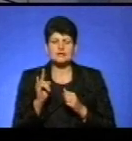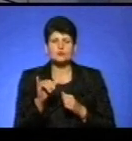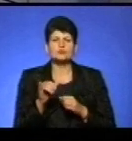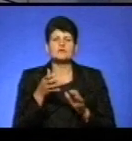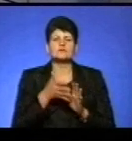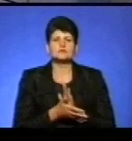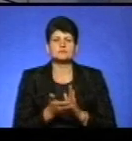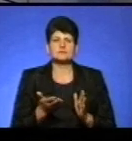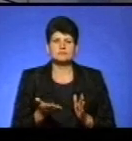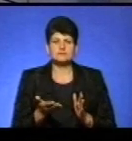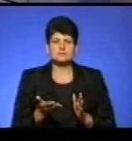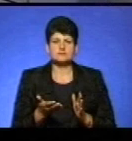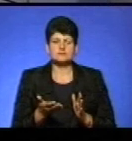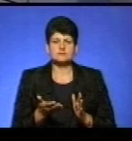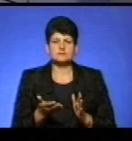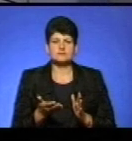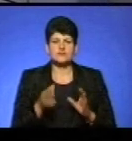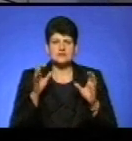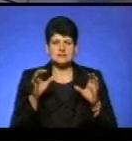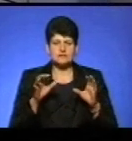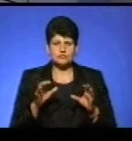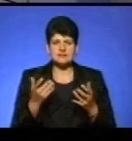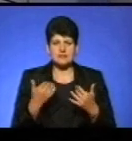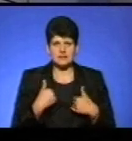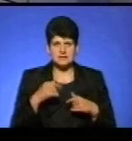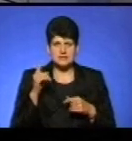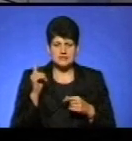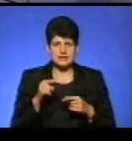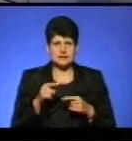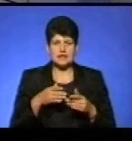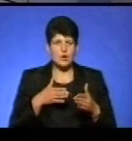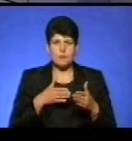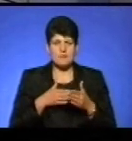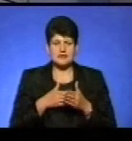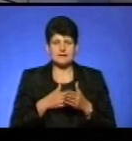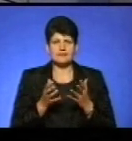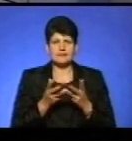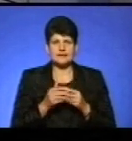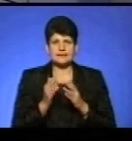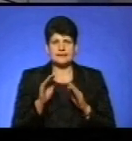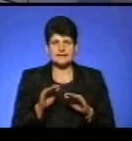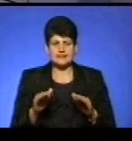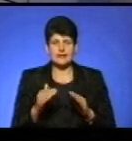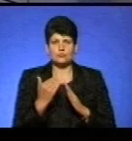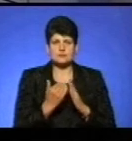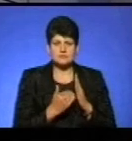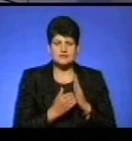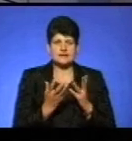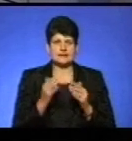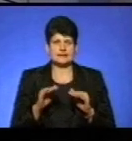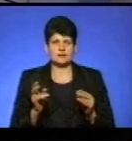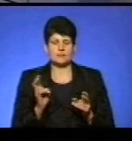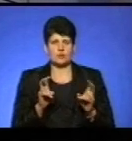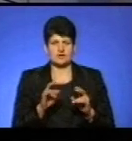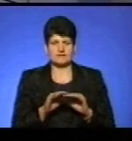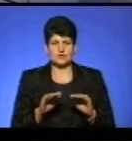надівається? Завідомство, наскільки ми знаємо, не обмежує кількість дітей по списку і кількість дітей, які відвідують